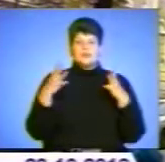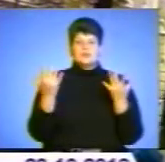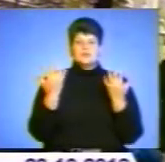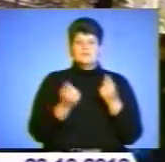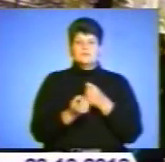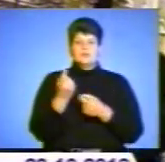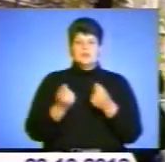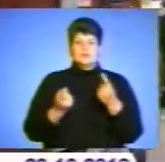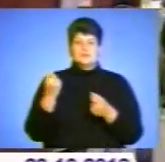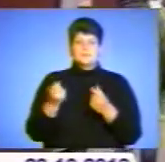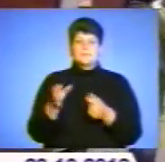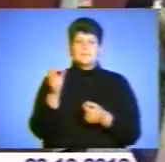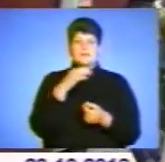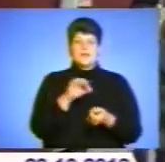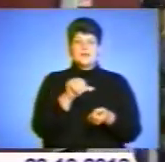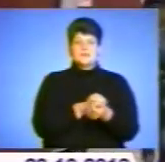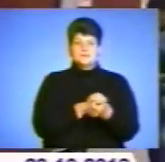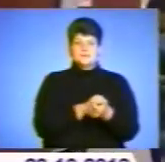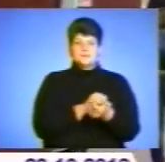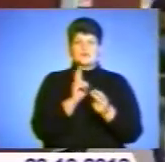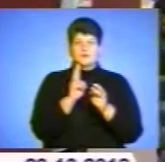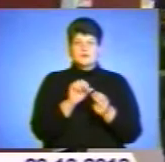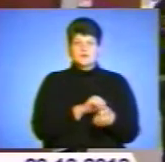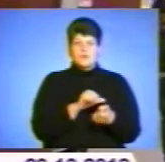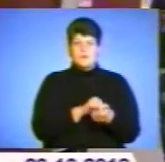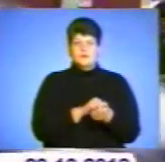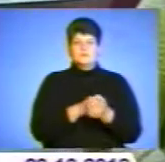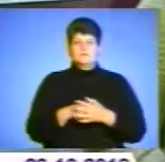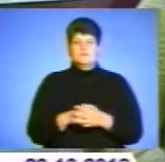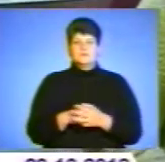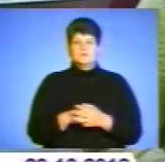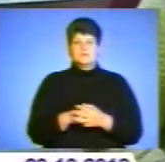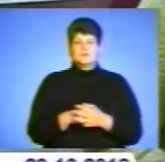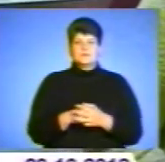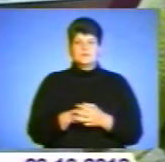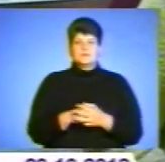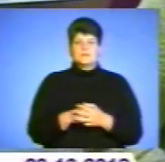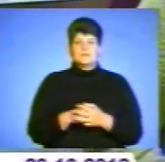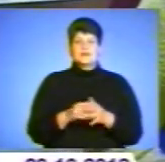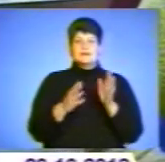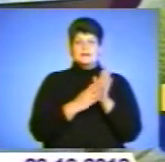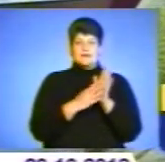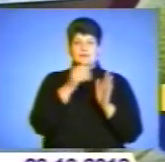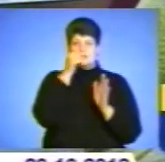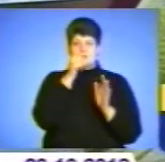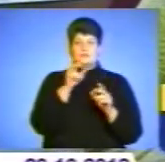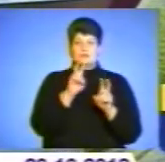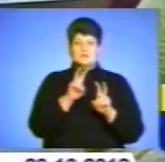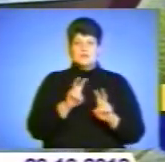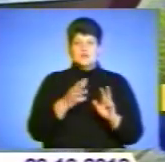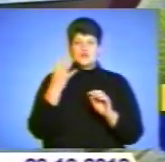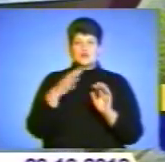при обстеженні споживачів ін'єкційних наркотиків серед потенційних донорів. За 9 місяців було обстежено 46